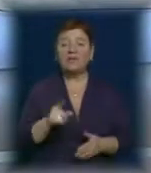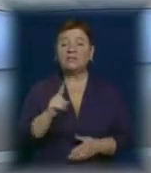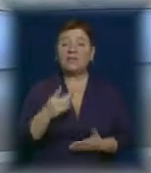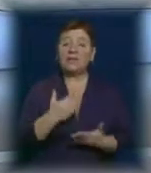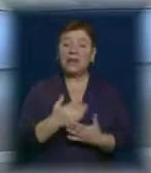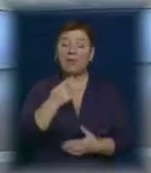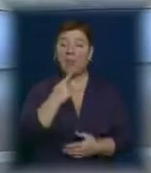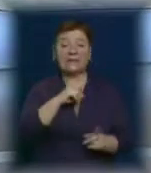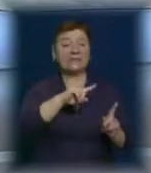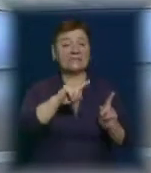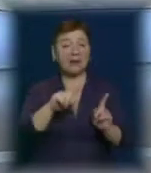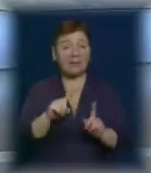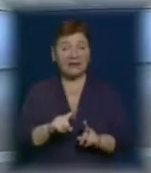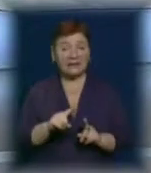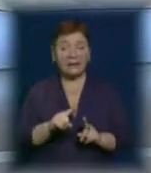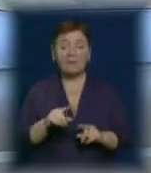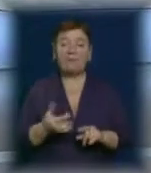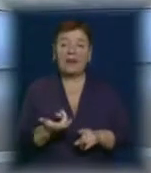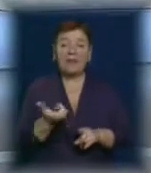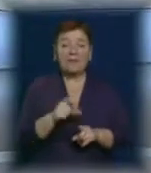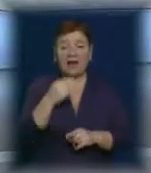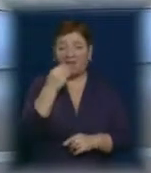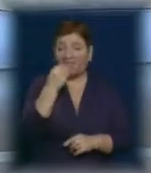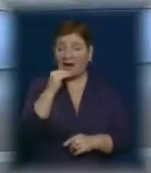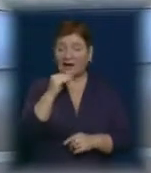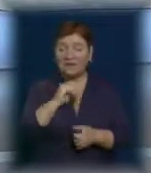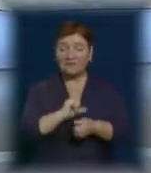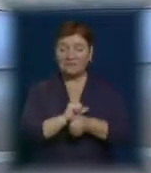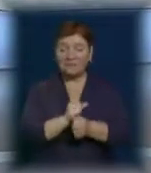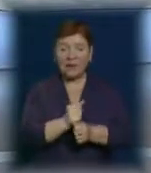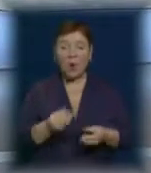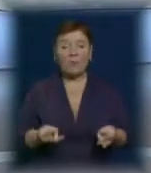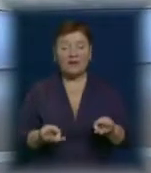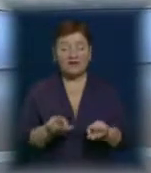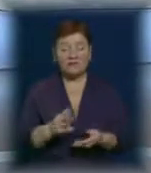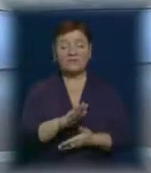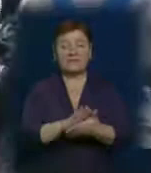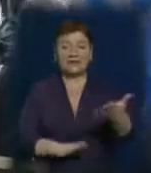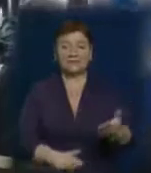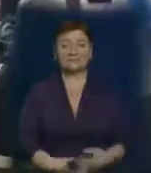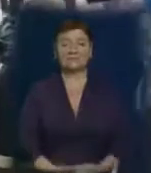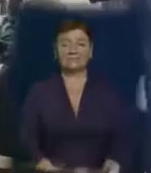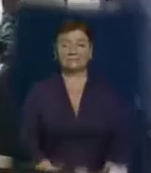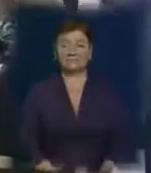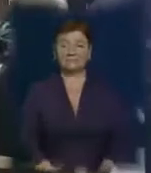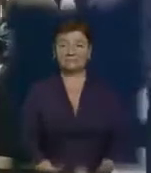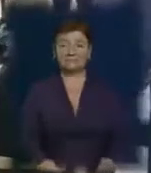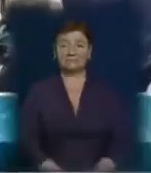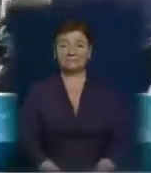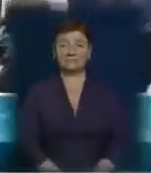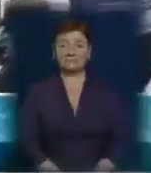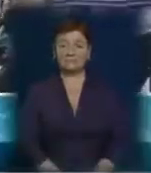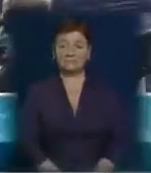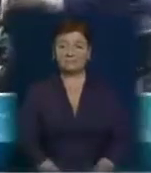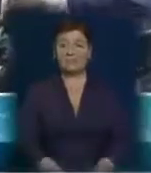попит на Закарпатті, а також про переваги та недоліки твердопаливних обігрівачів, дивіться далі. Закарпатців